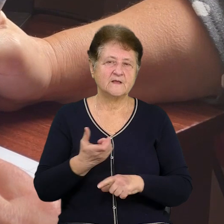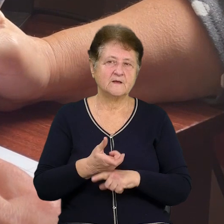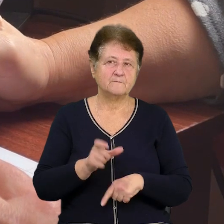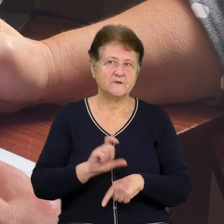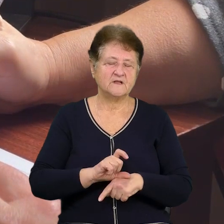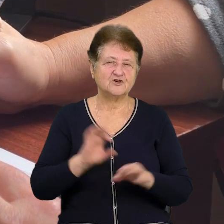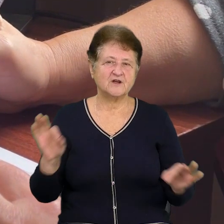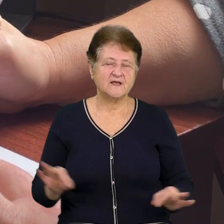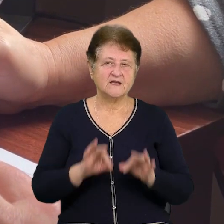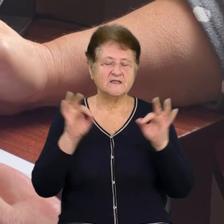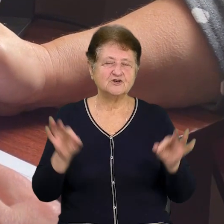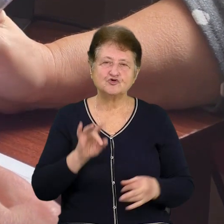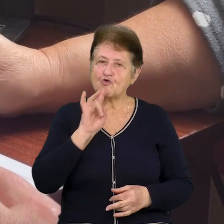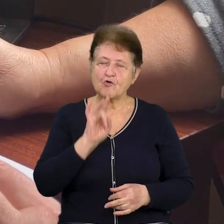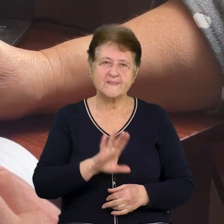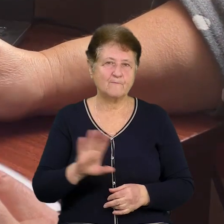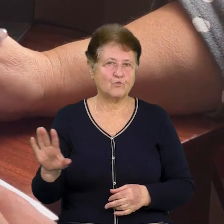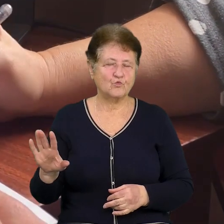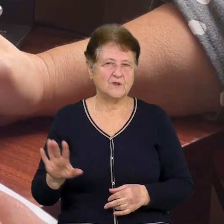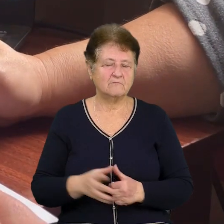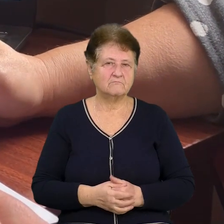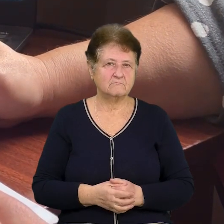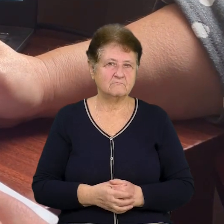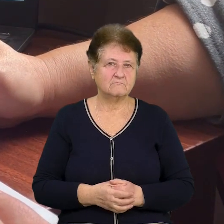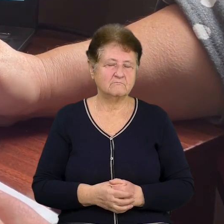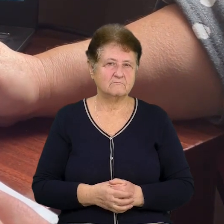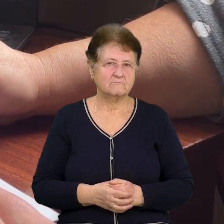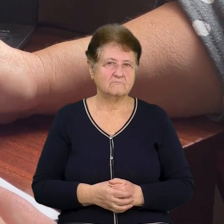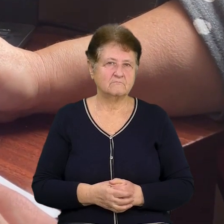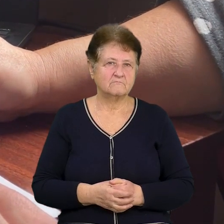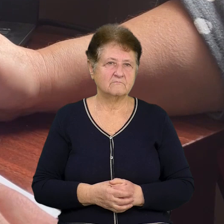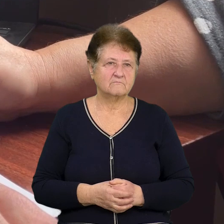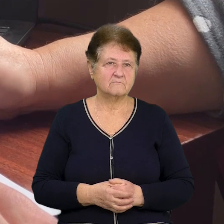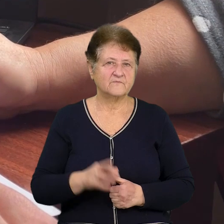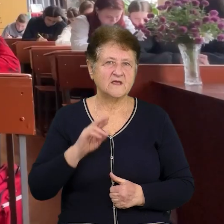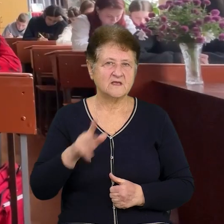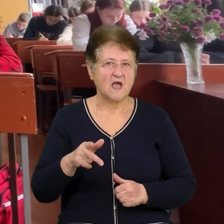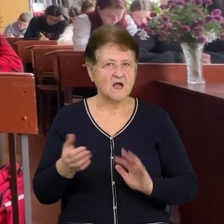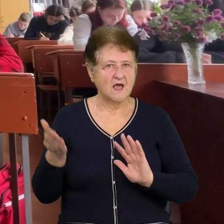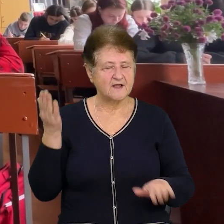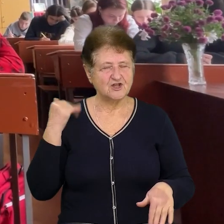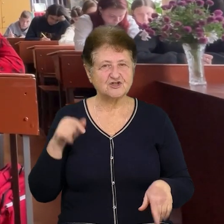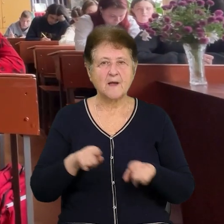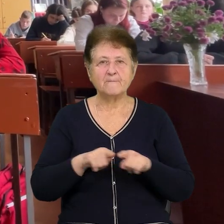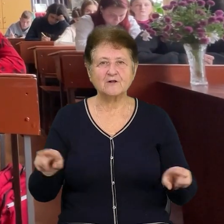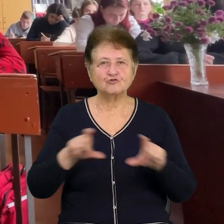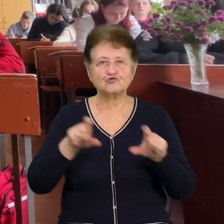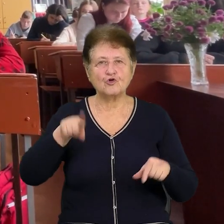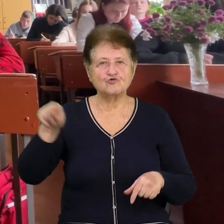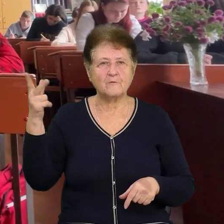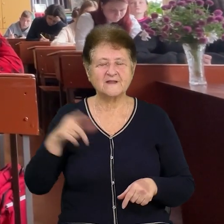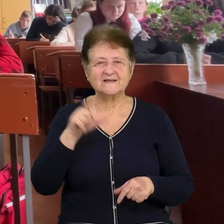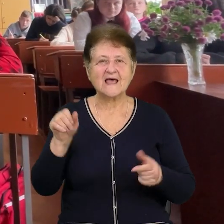як раніше. В Прилуцькій школі номер три за